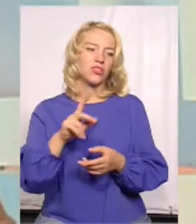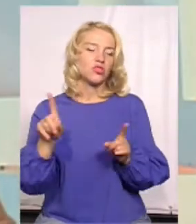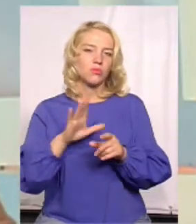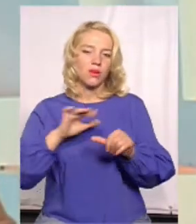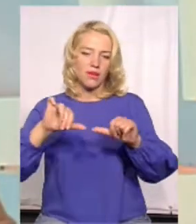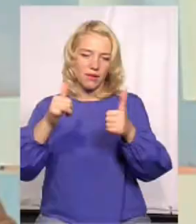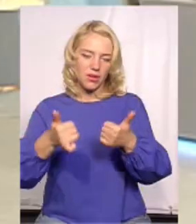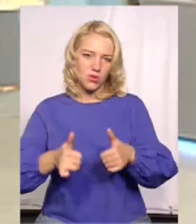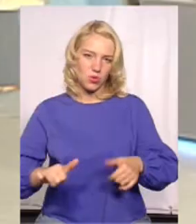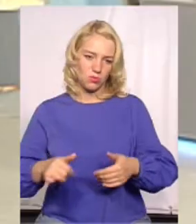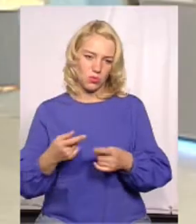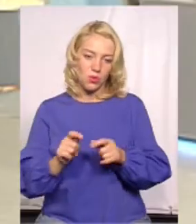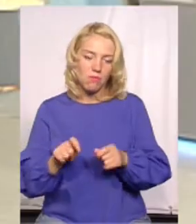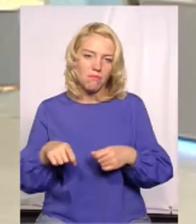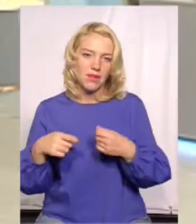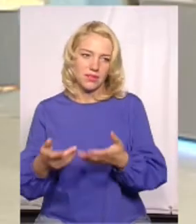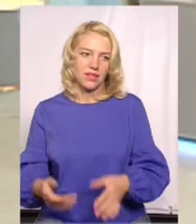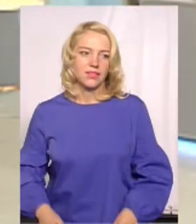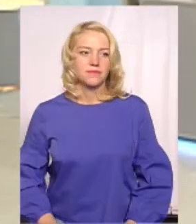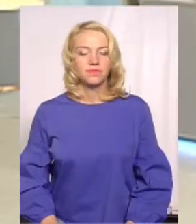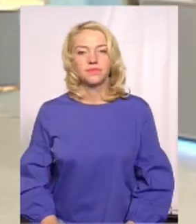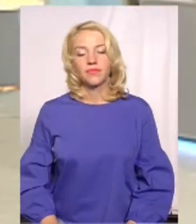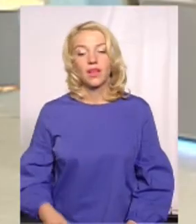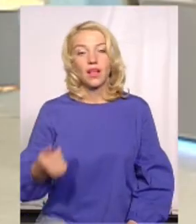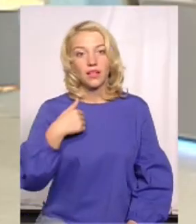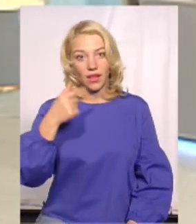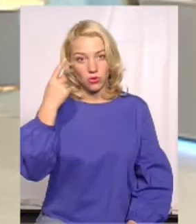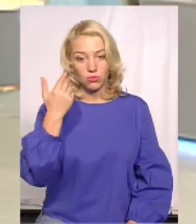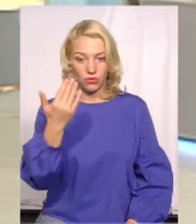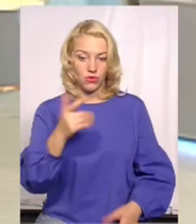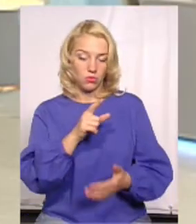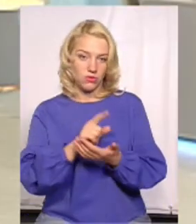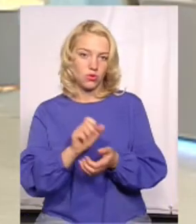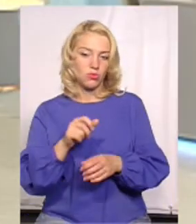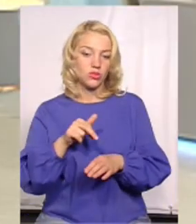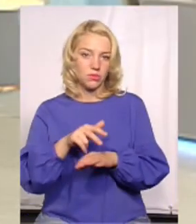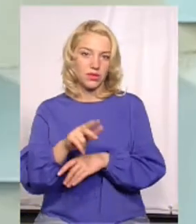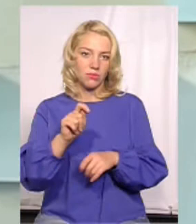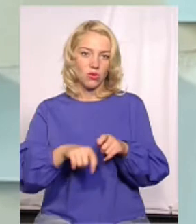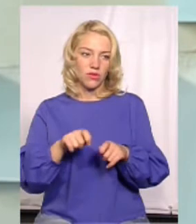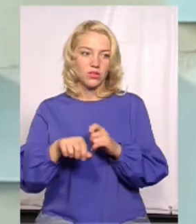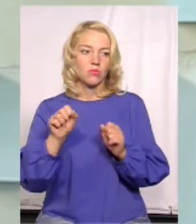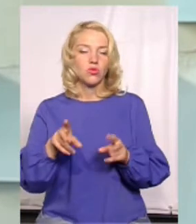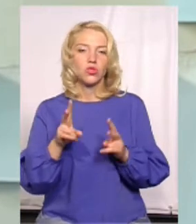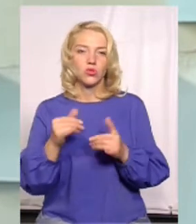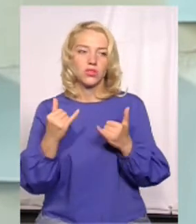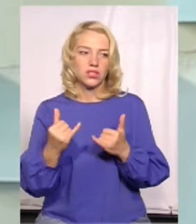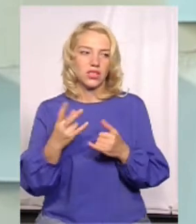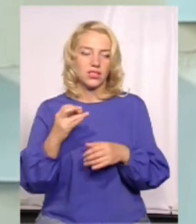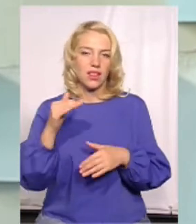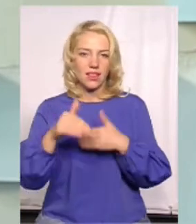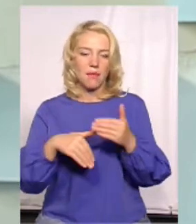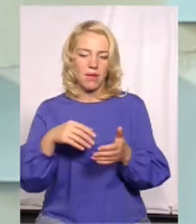Хмельмена. Я думаю, ви можете сходити перевірити. А ми обов'язково перевіримо. Може, саме зараз якраз хтось на